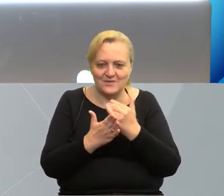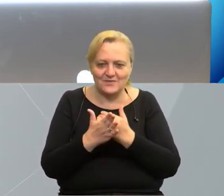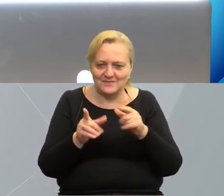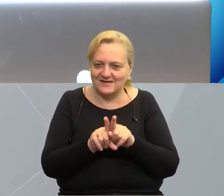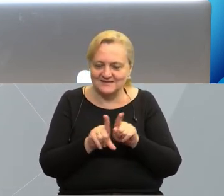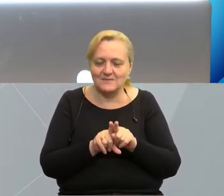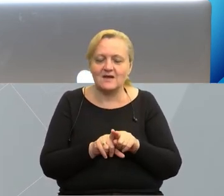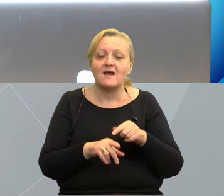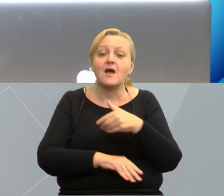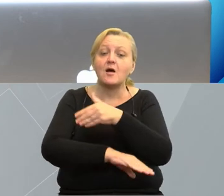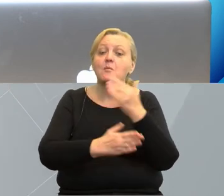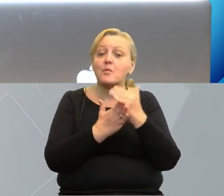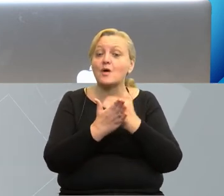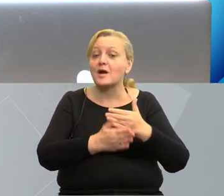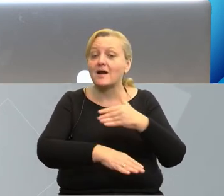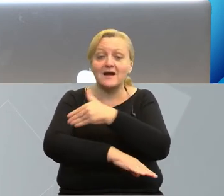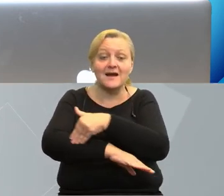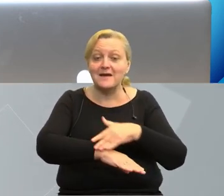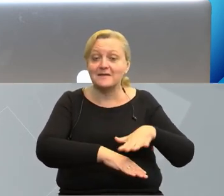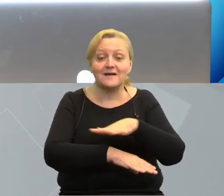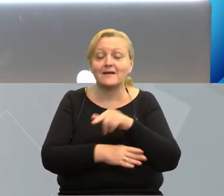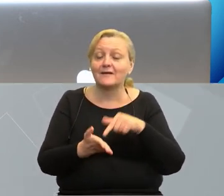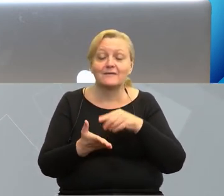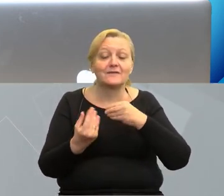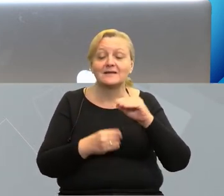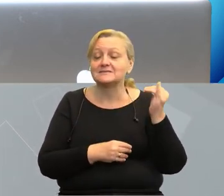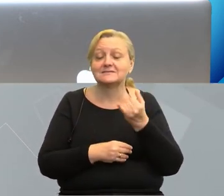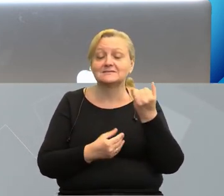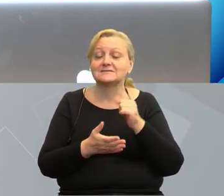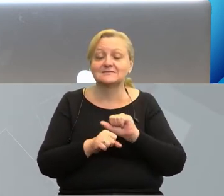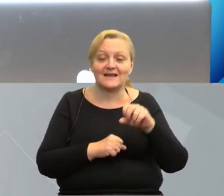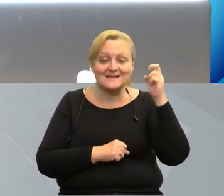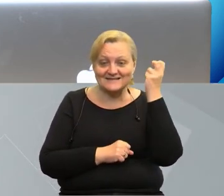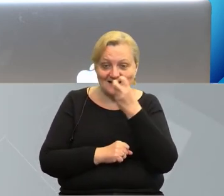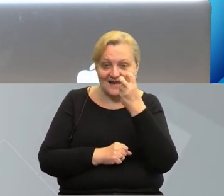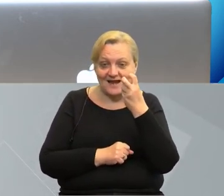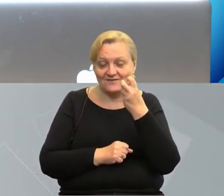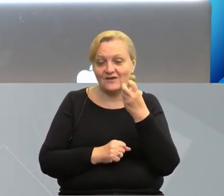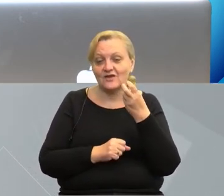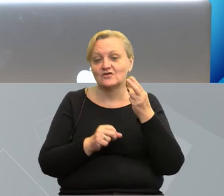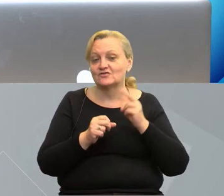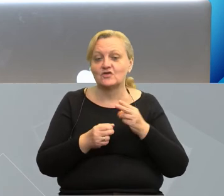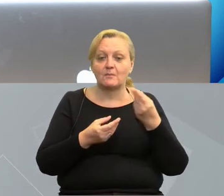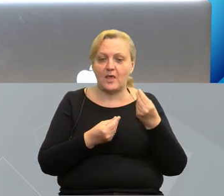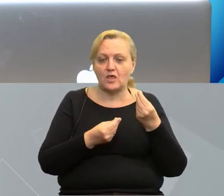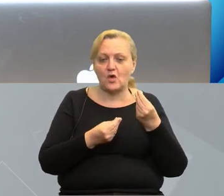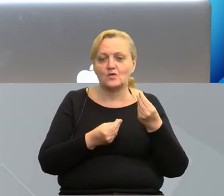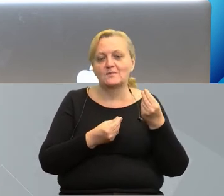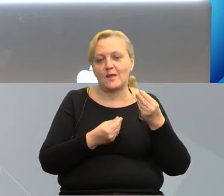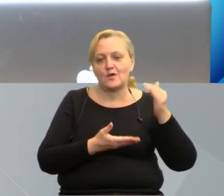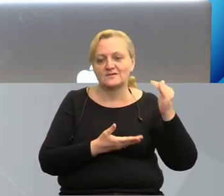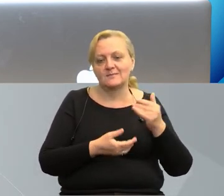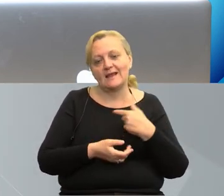W programach transgranicznych z reguły jest zawsze większe zainteresowanie niż dostępne środki.